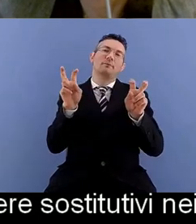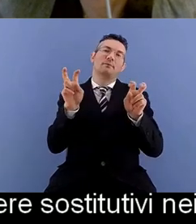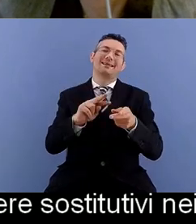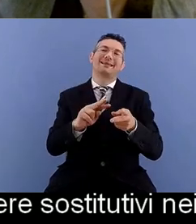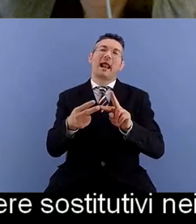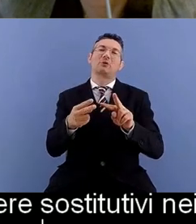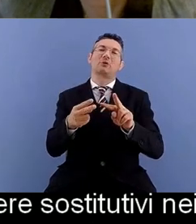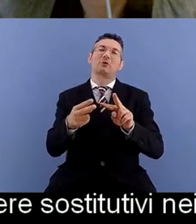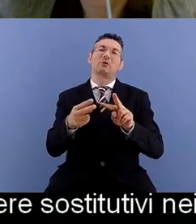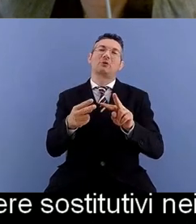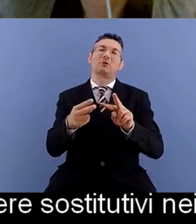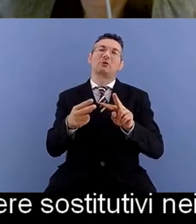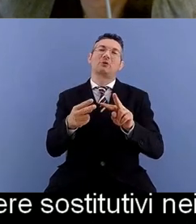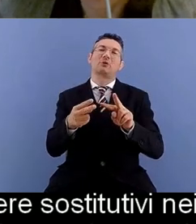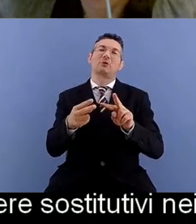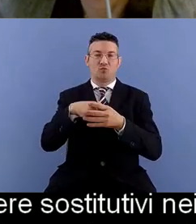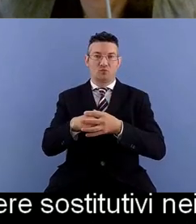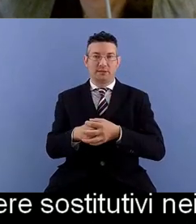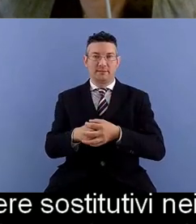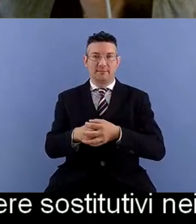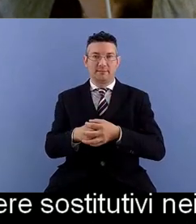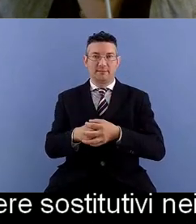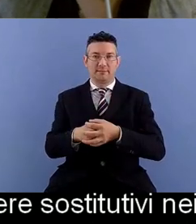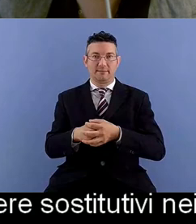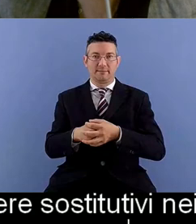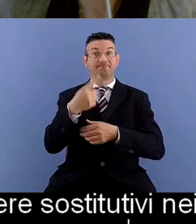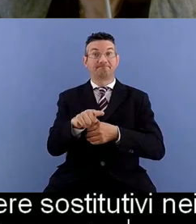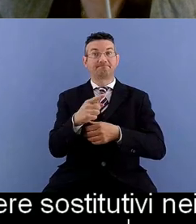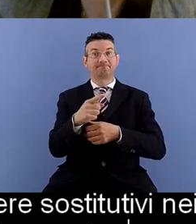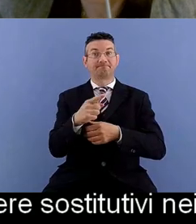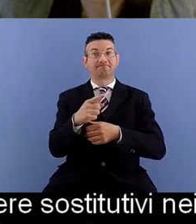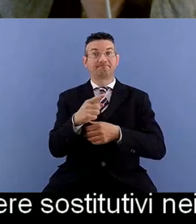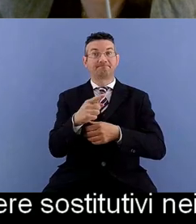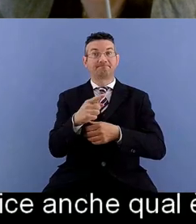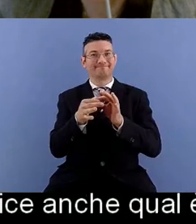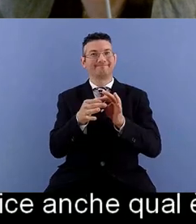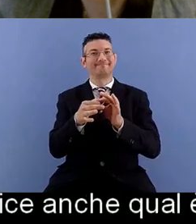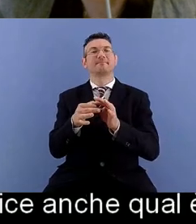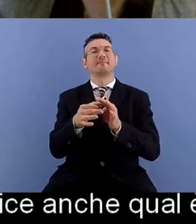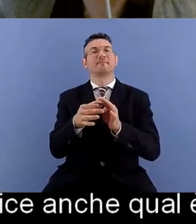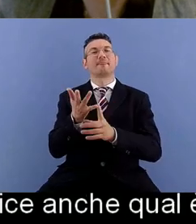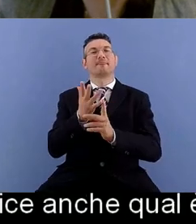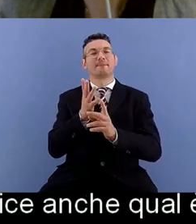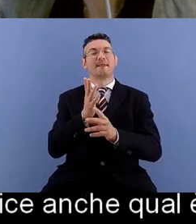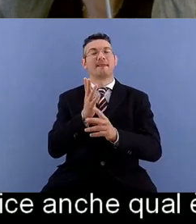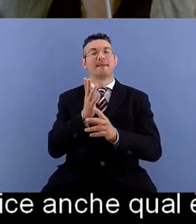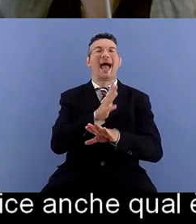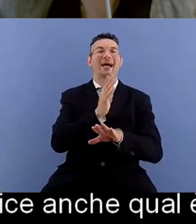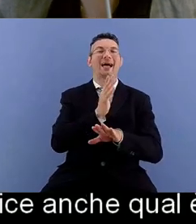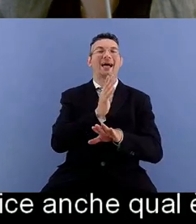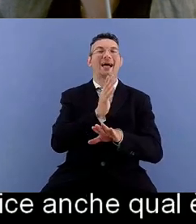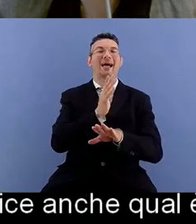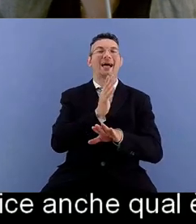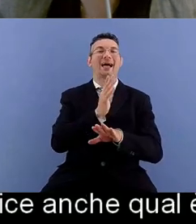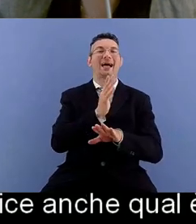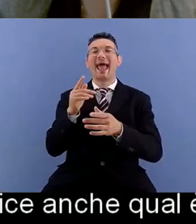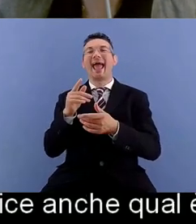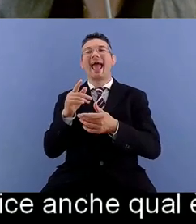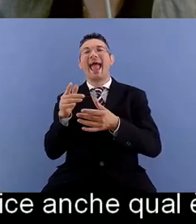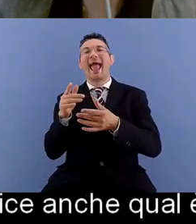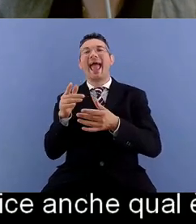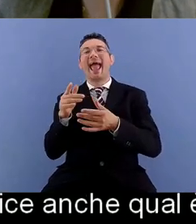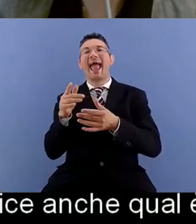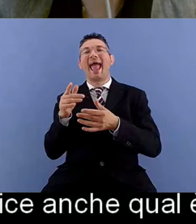anche perché qual è la stretta relazione fra accessibilità e sinestesia questa rappresentata è una